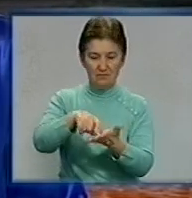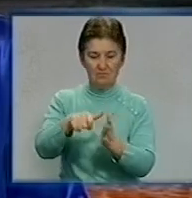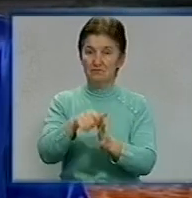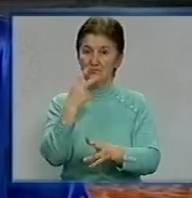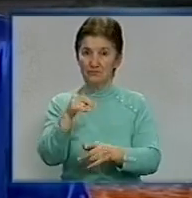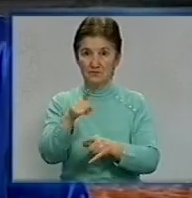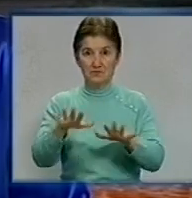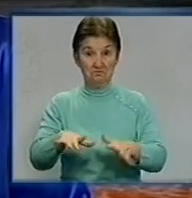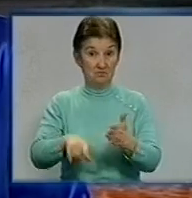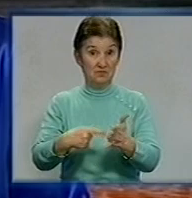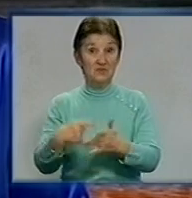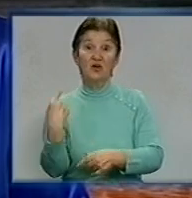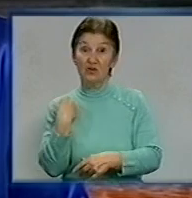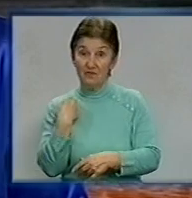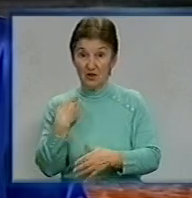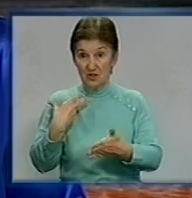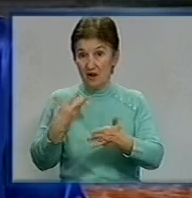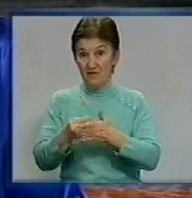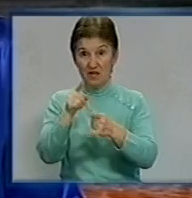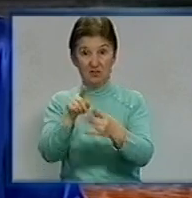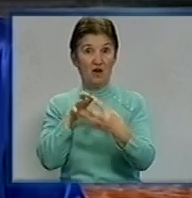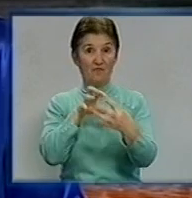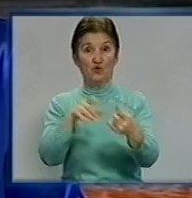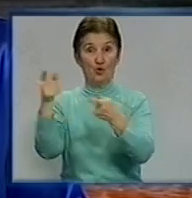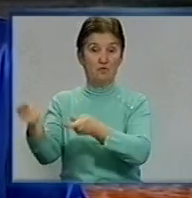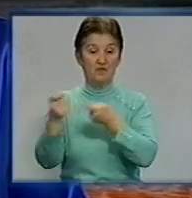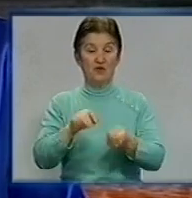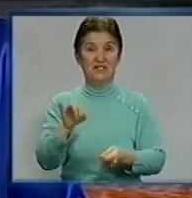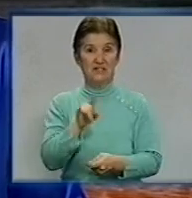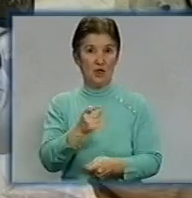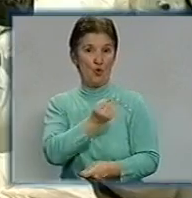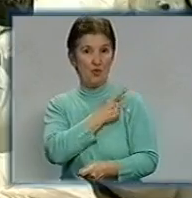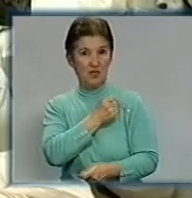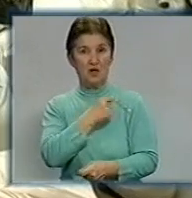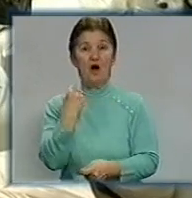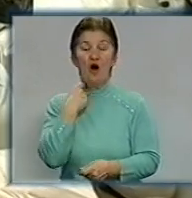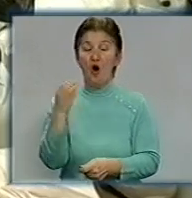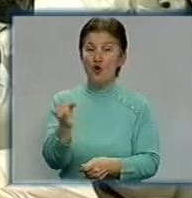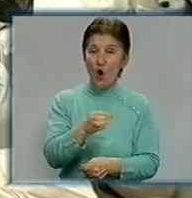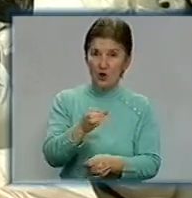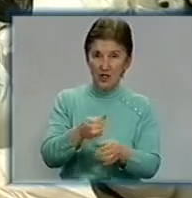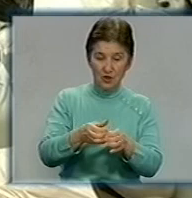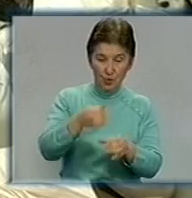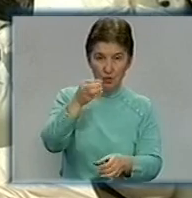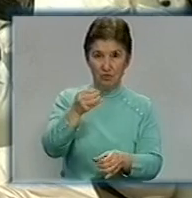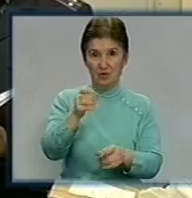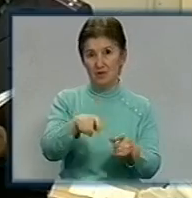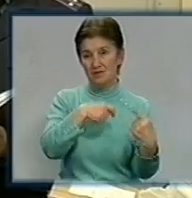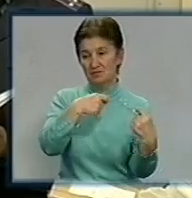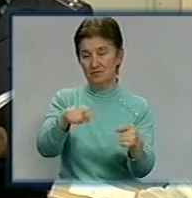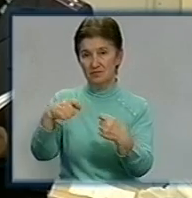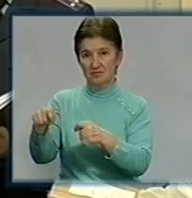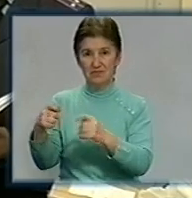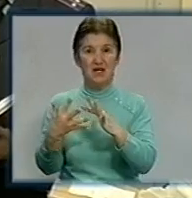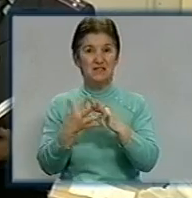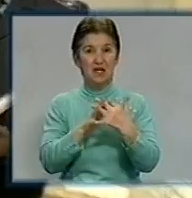організував житель Кірвоградщини. На власному мікроавтобусі він привозив товар з Одеси. Горілку та кон'яку у півторалітрових пляшках збував маленьким сільським